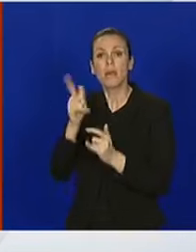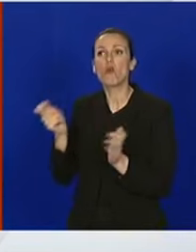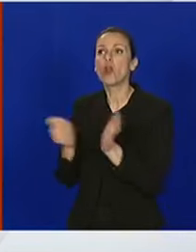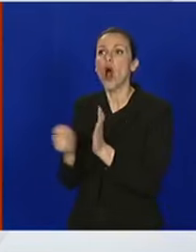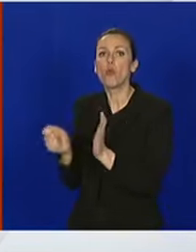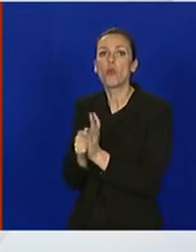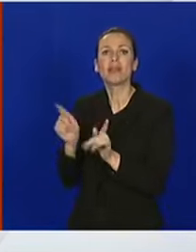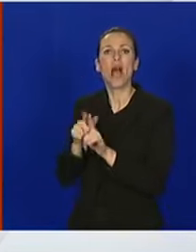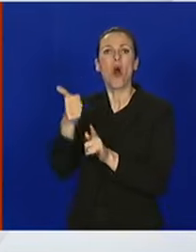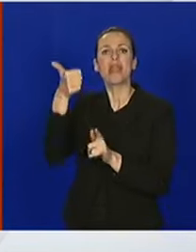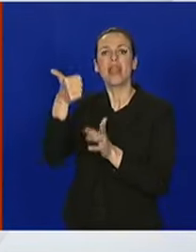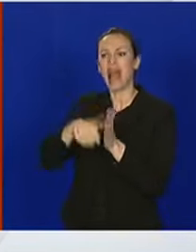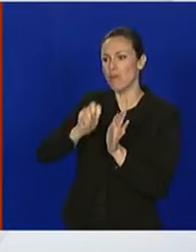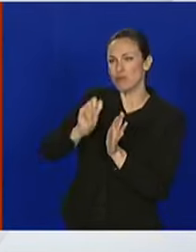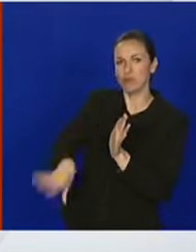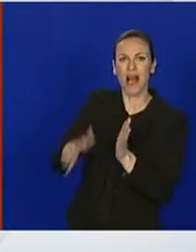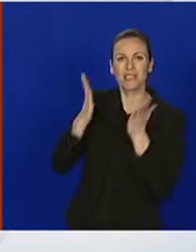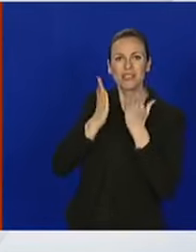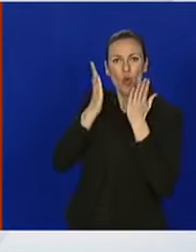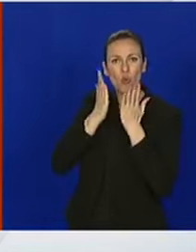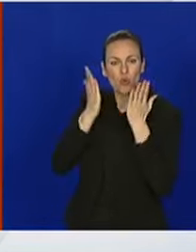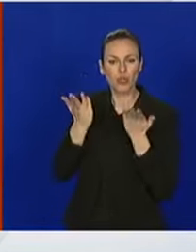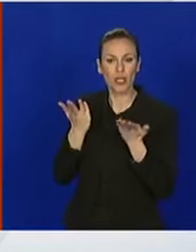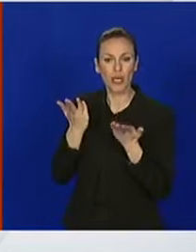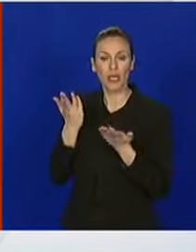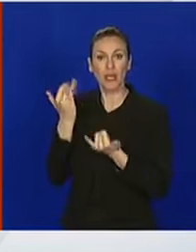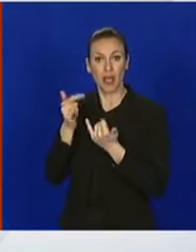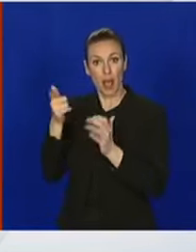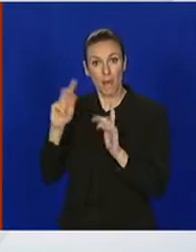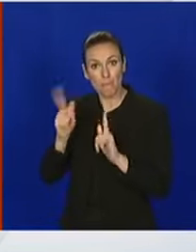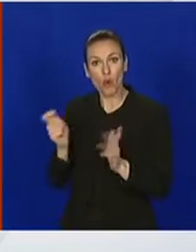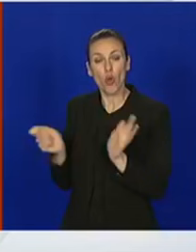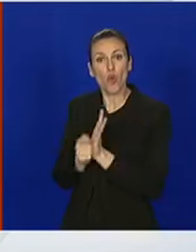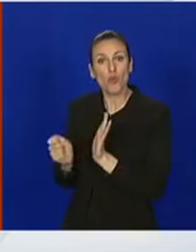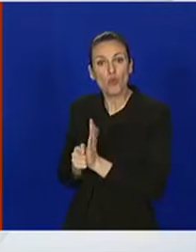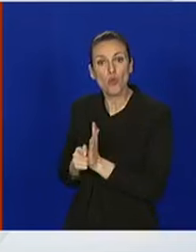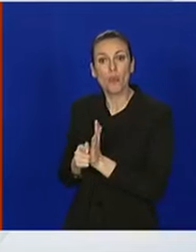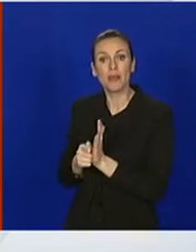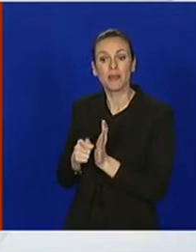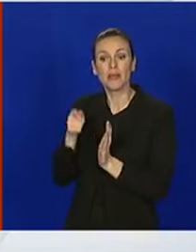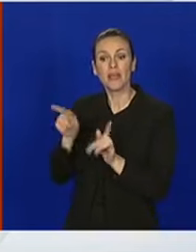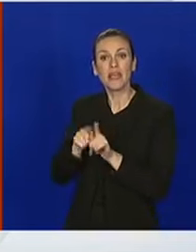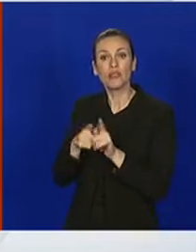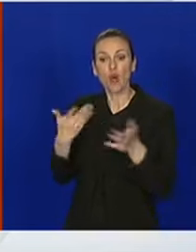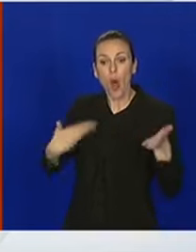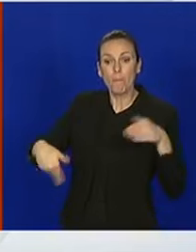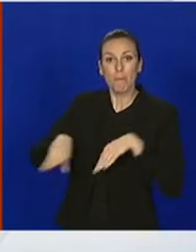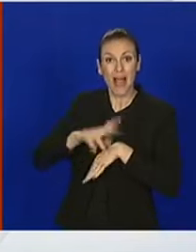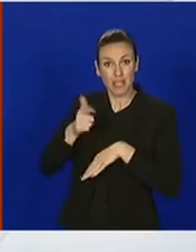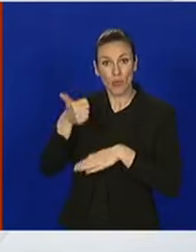jednokratne papirnate ručnike, odnosno, trebaju li nabavljati i jednokratne mantile?